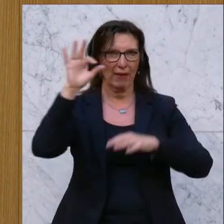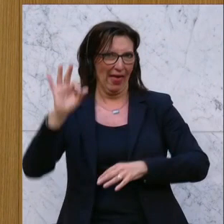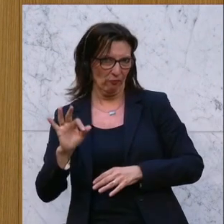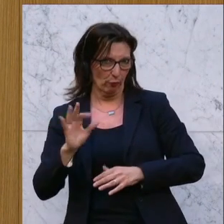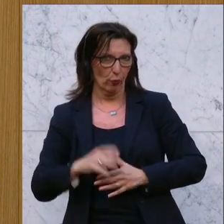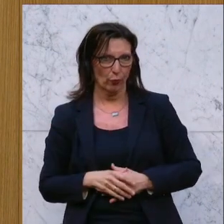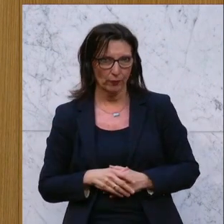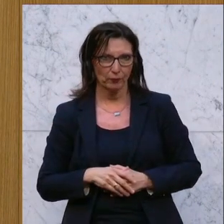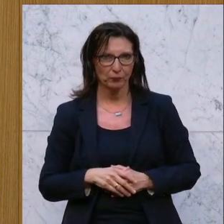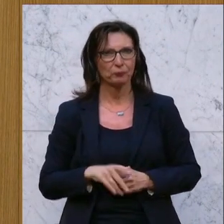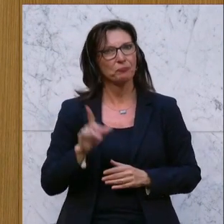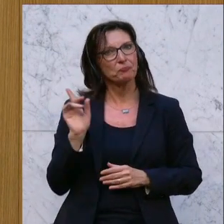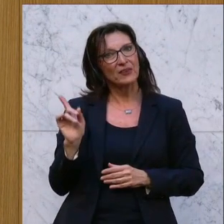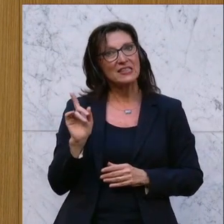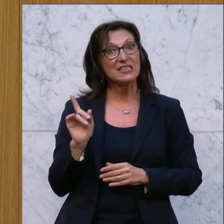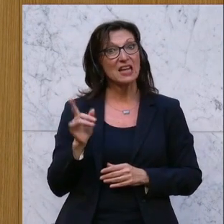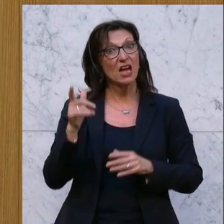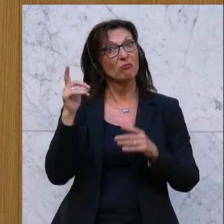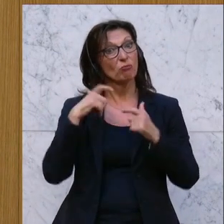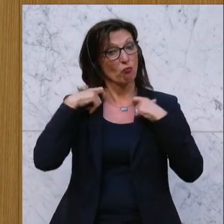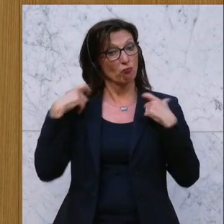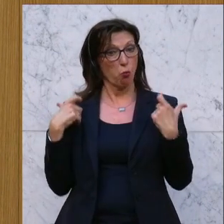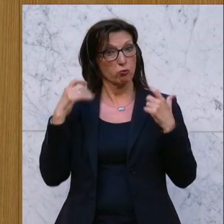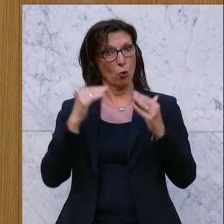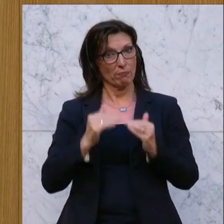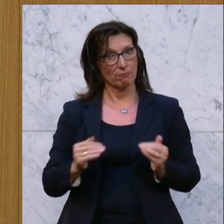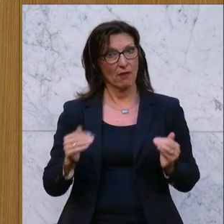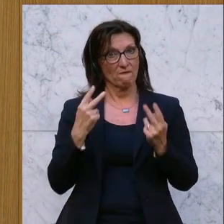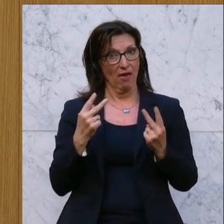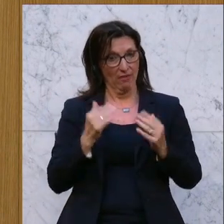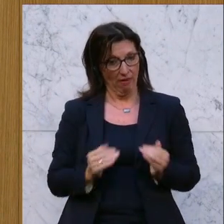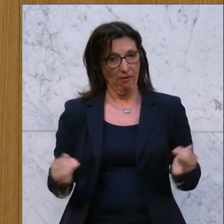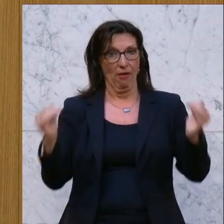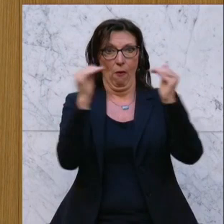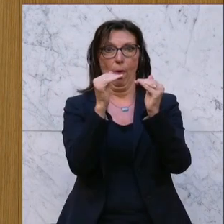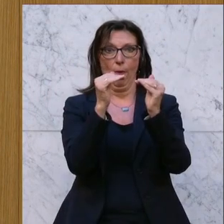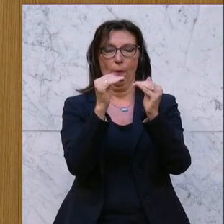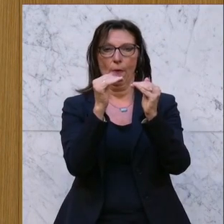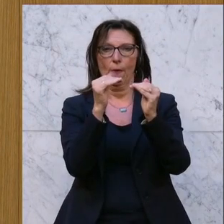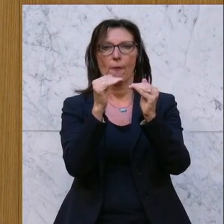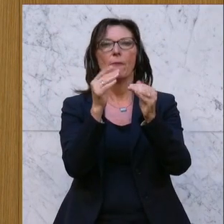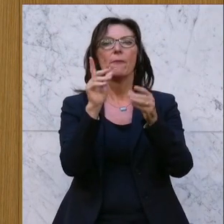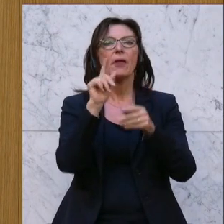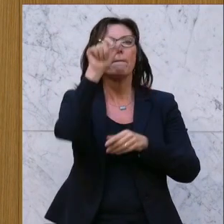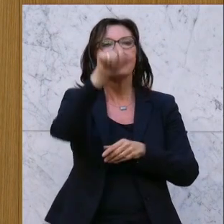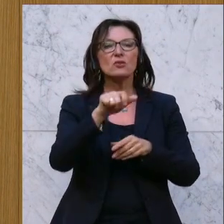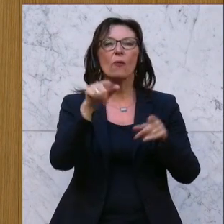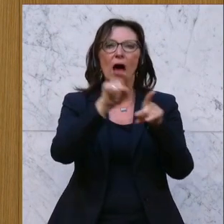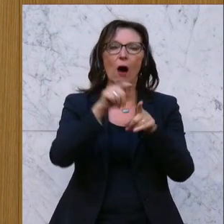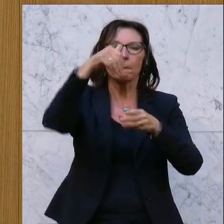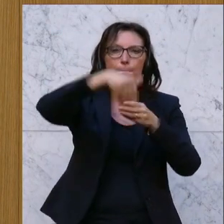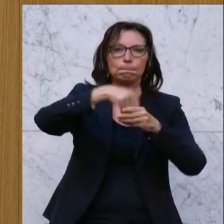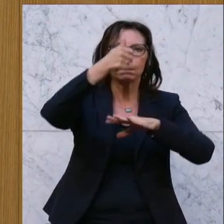wertete die Funktion auf und startete sie mit der vorgesetzten Funktion und dem